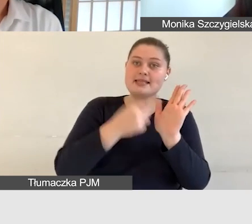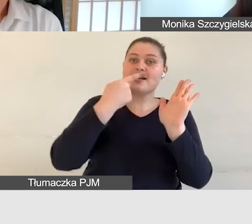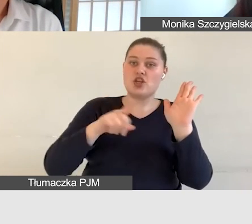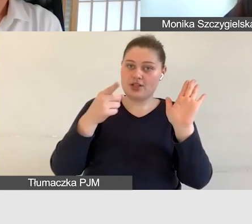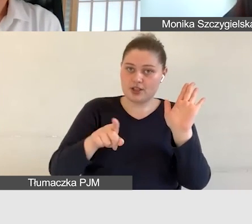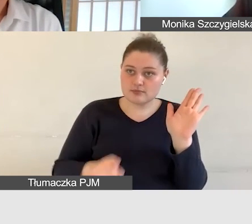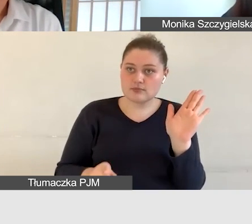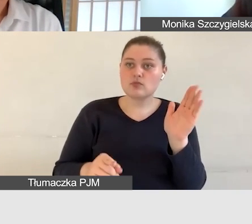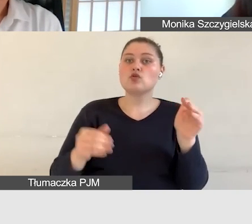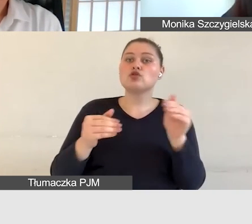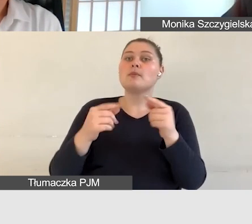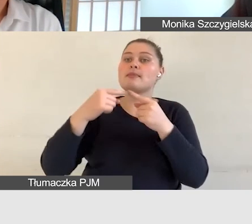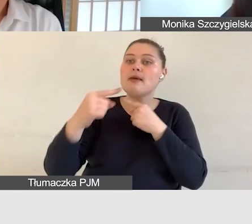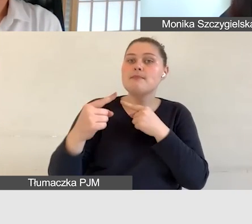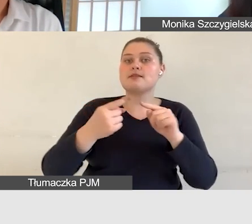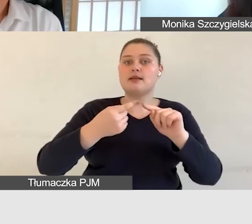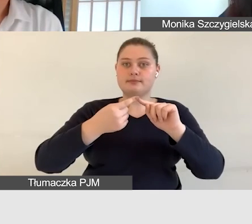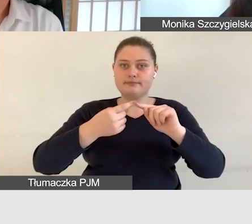bez barier org i